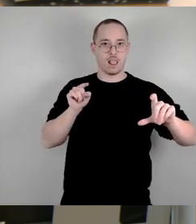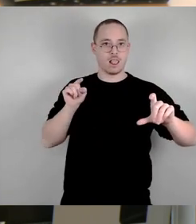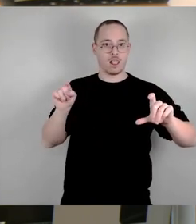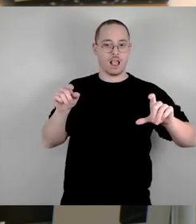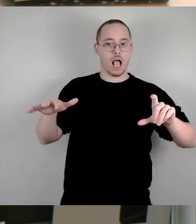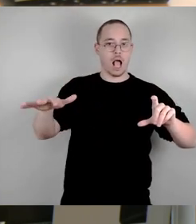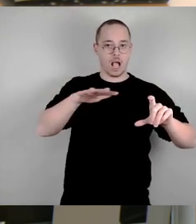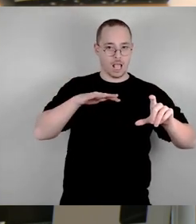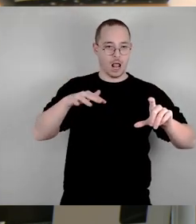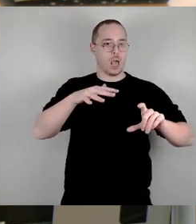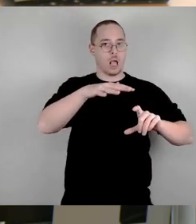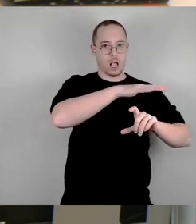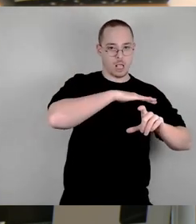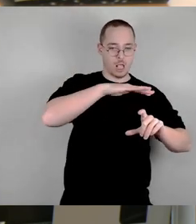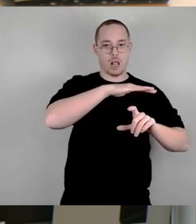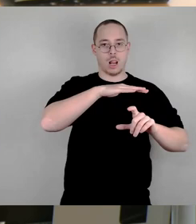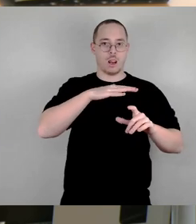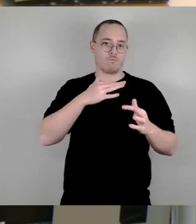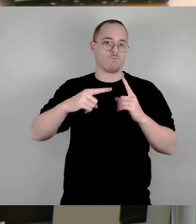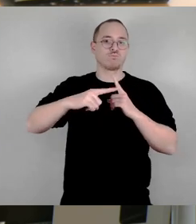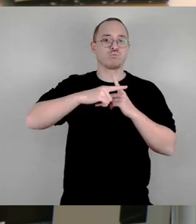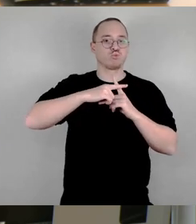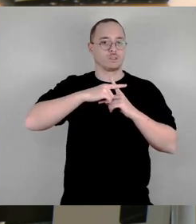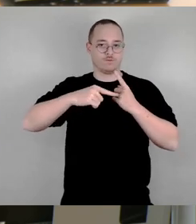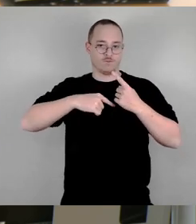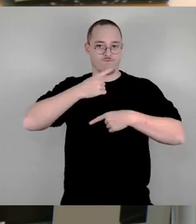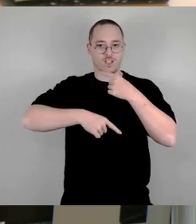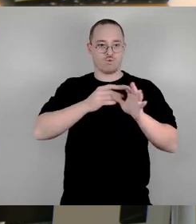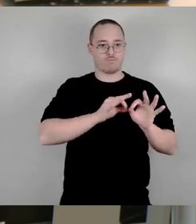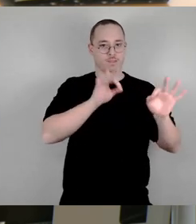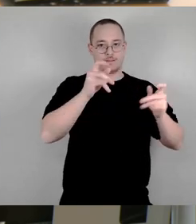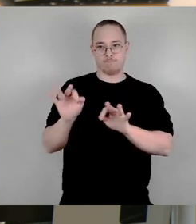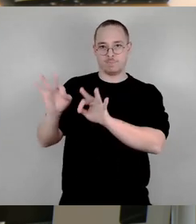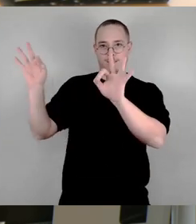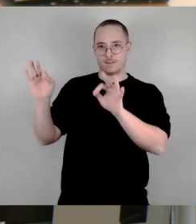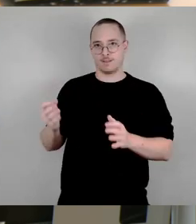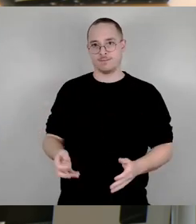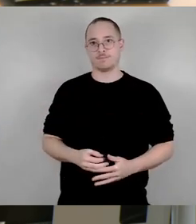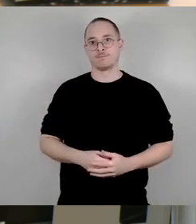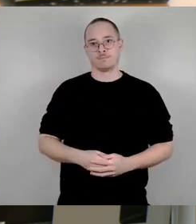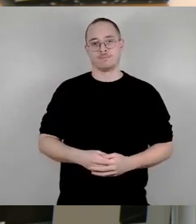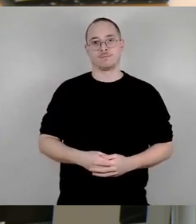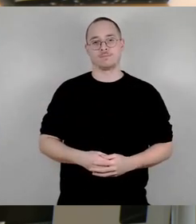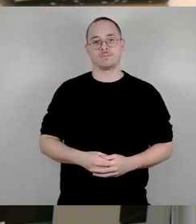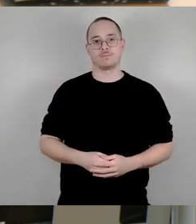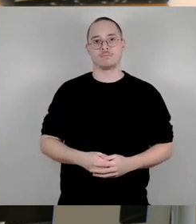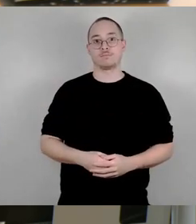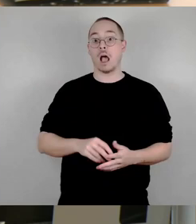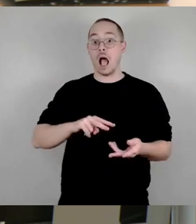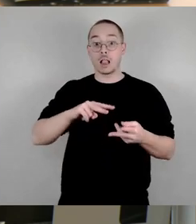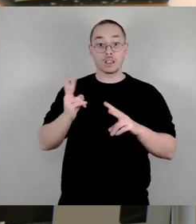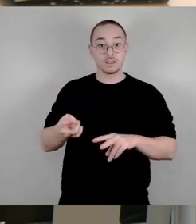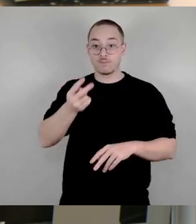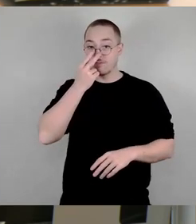Pumpspeicherwerks und das Stauseebad Kosse Baude zu erreichen. Die Alternative dazu wäre eine Situation wie